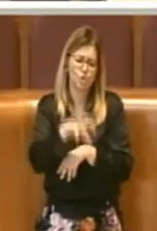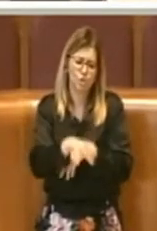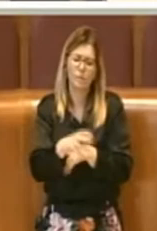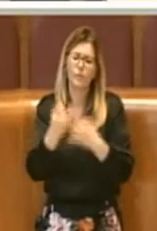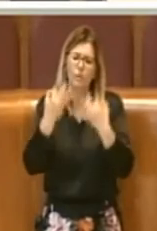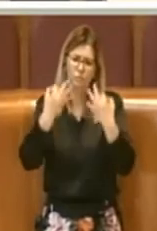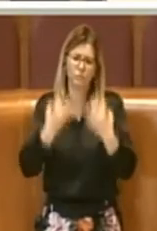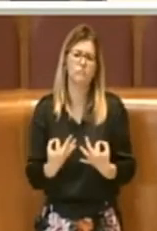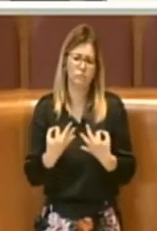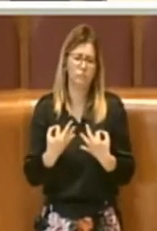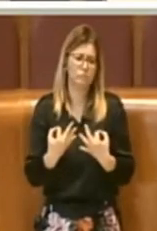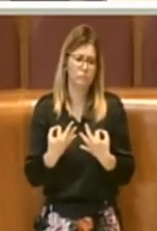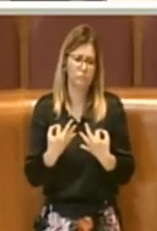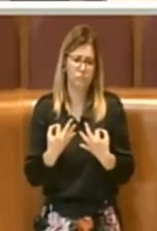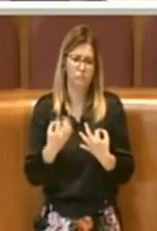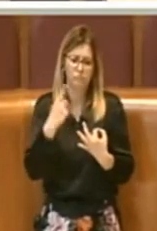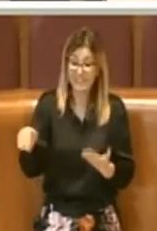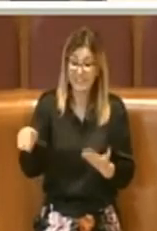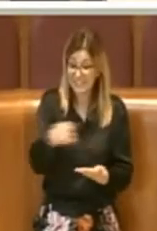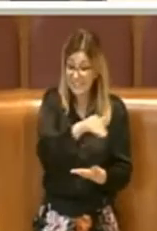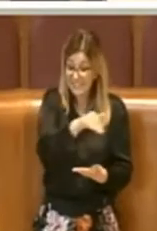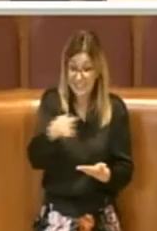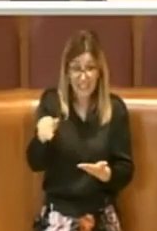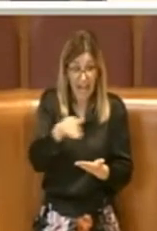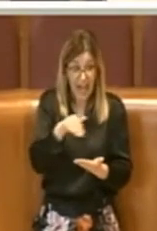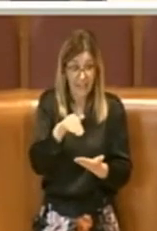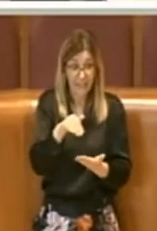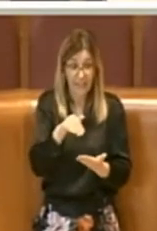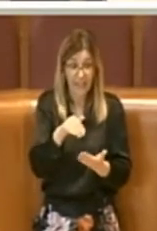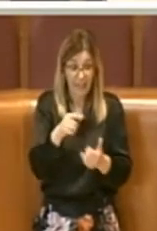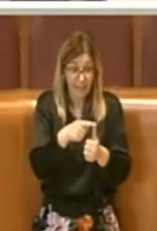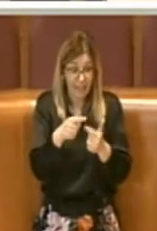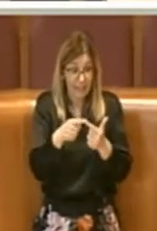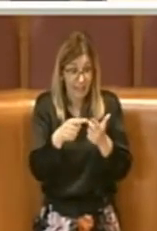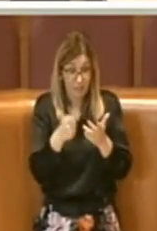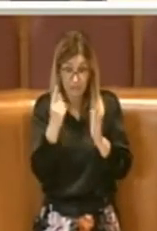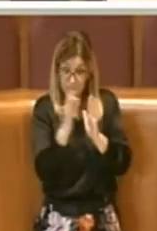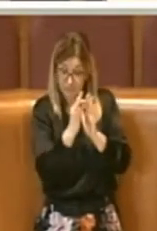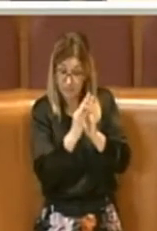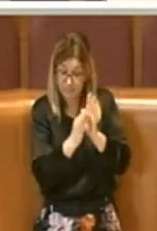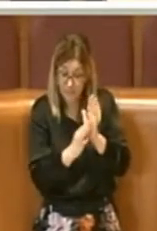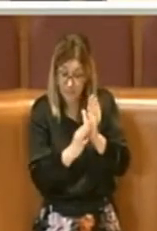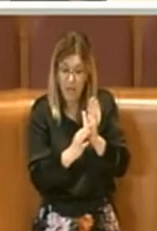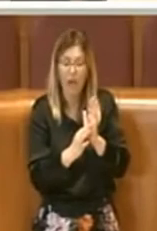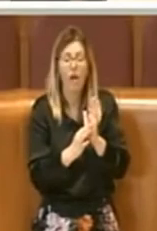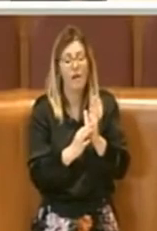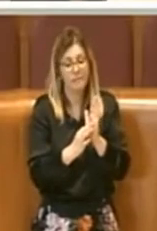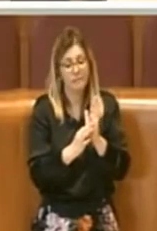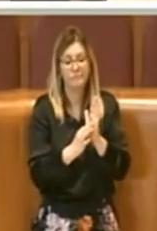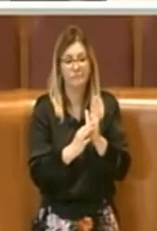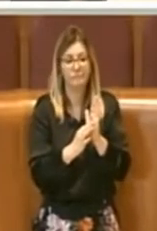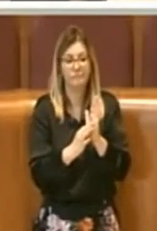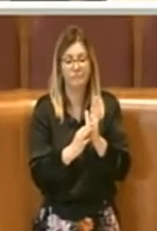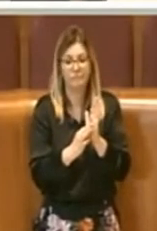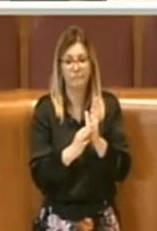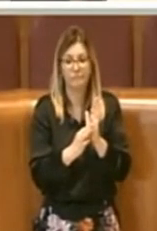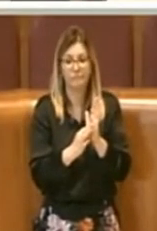'ambito delle strade che erano state previste ovviamente quelle da dover